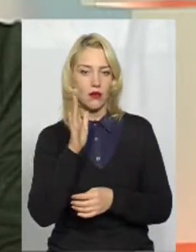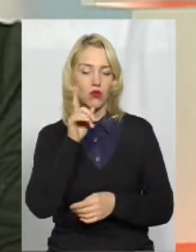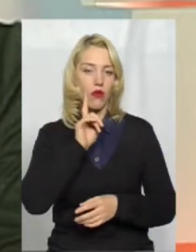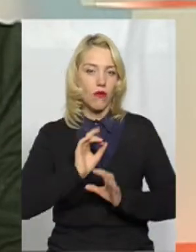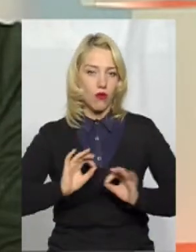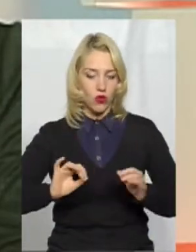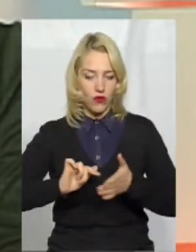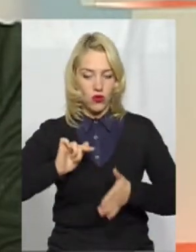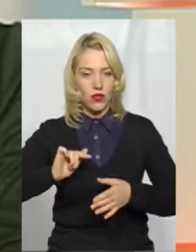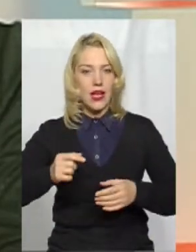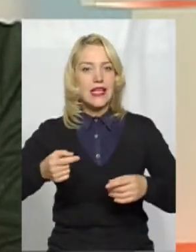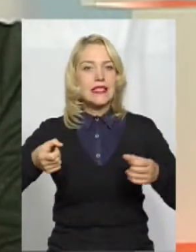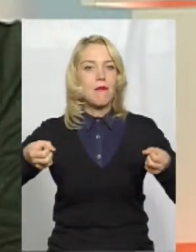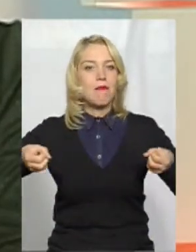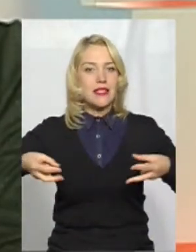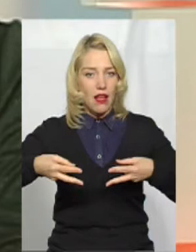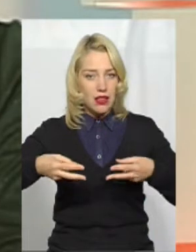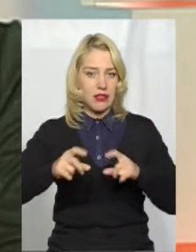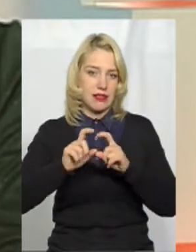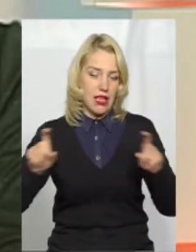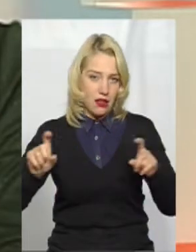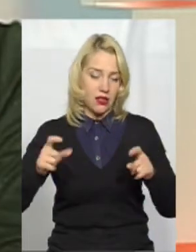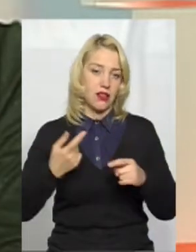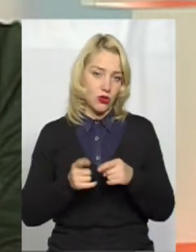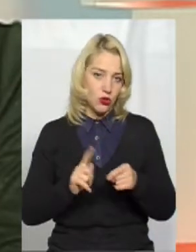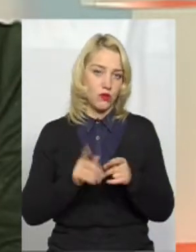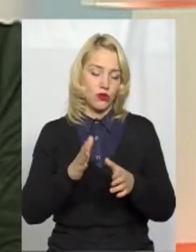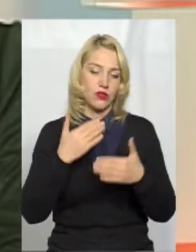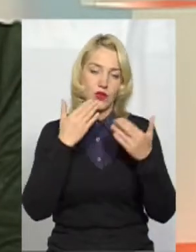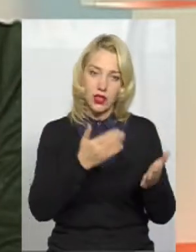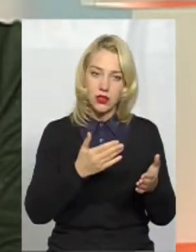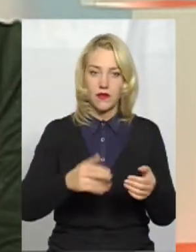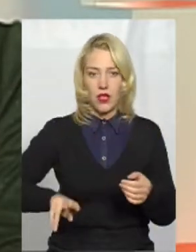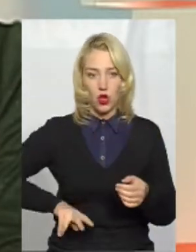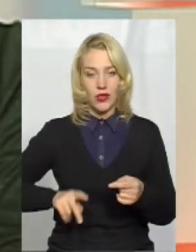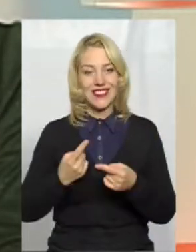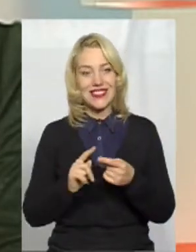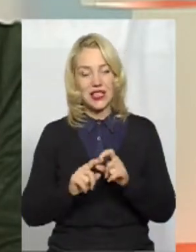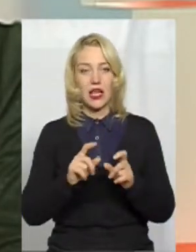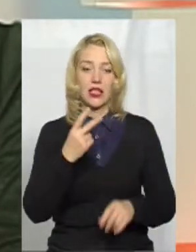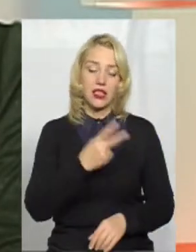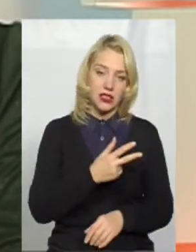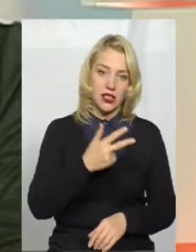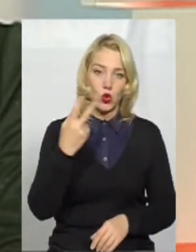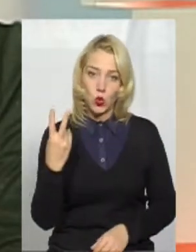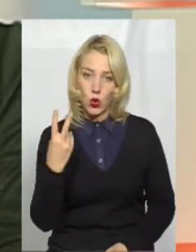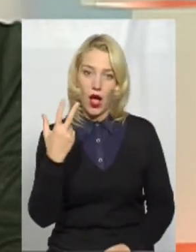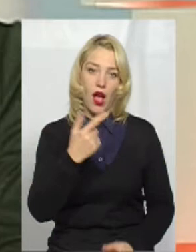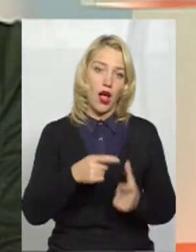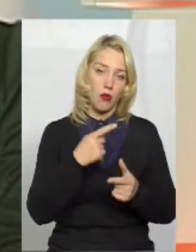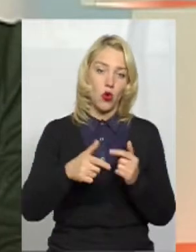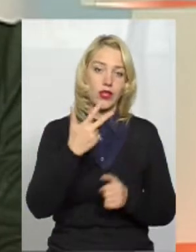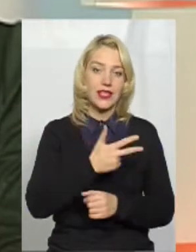почувати в спеціальних закладах, вони звертаються до директорів відповідних закладів. Це 32-ї і 33-ї школи.